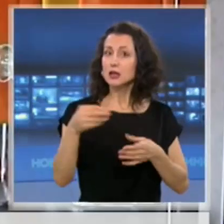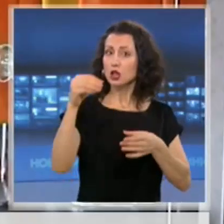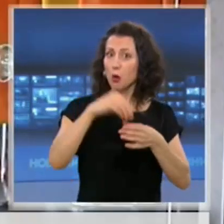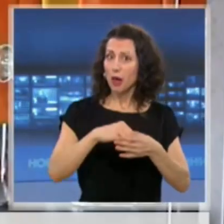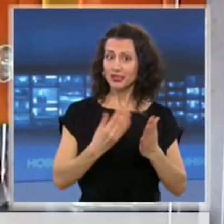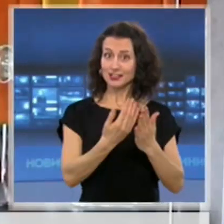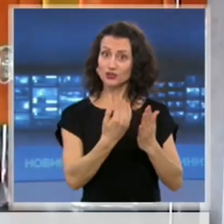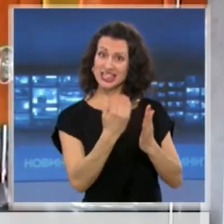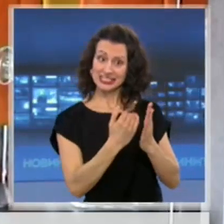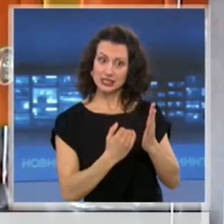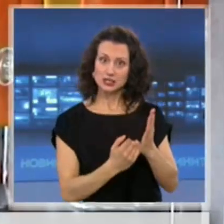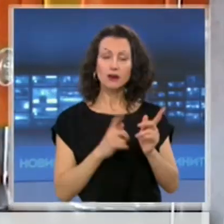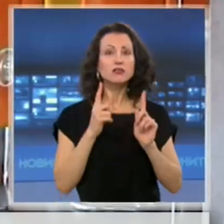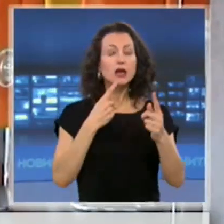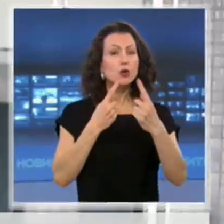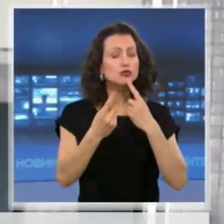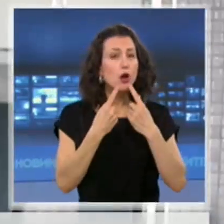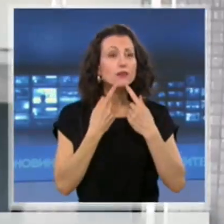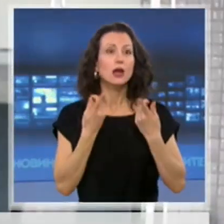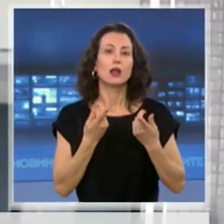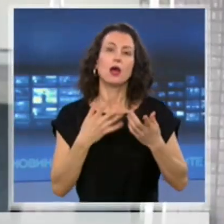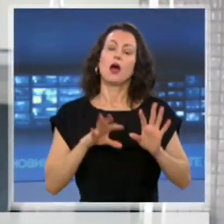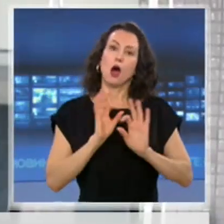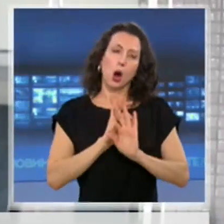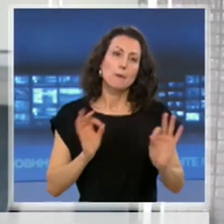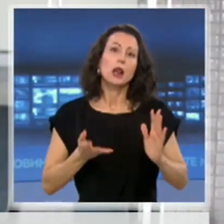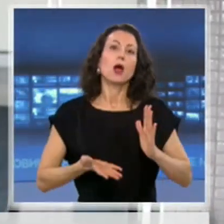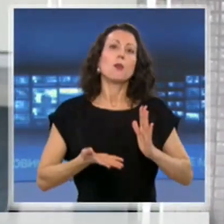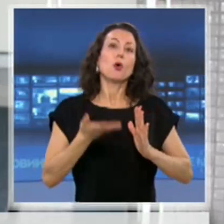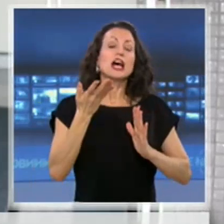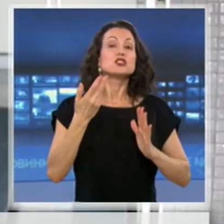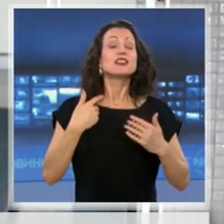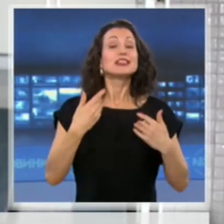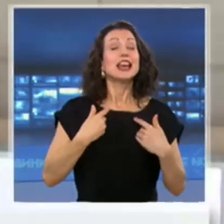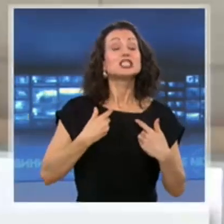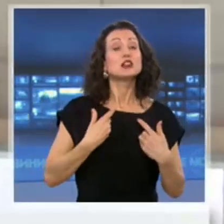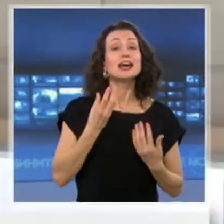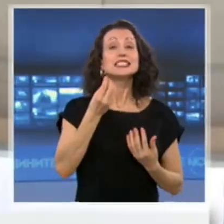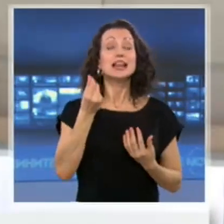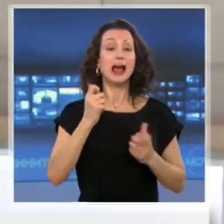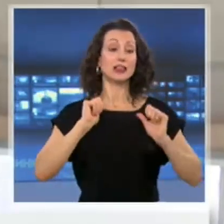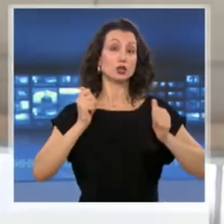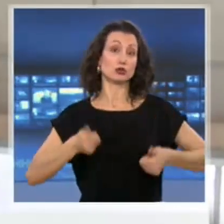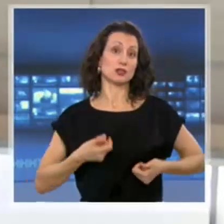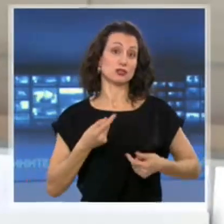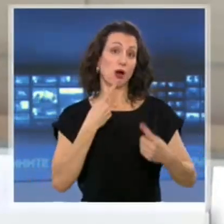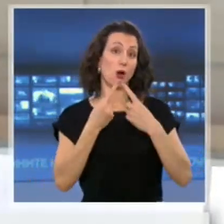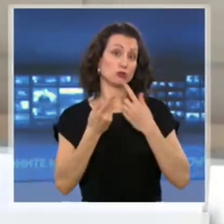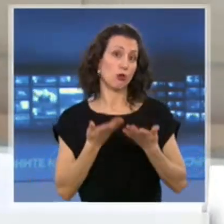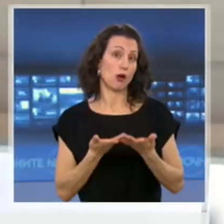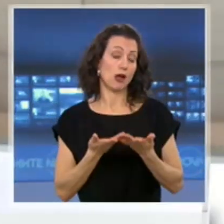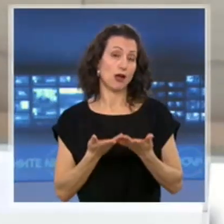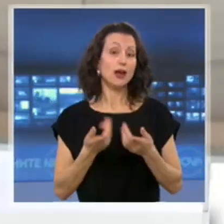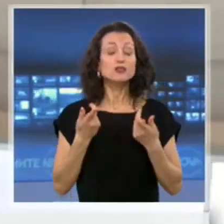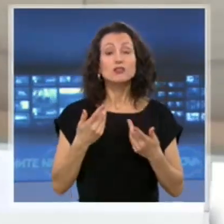като условия, определено покачват себестостта на трудческата ни услуга, но така ли не че това е за